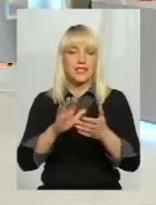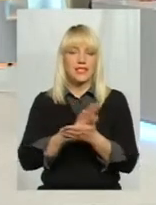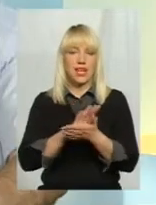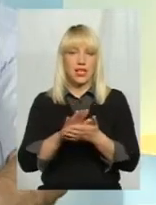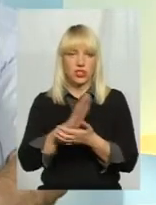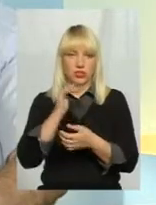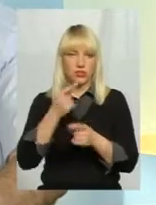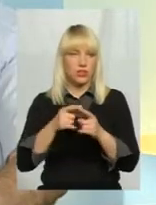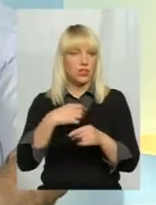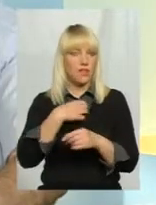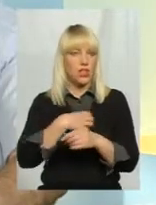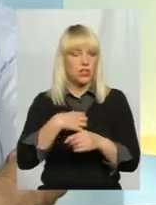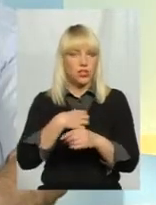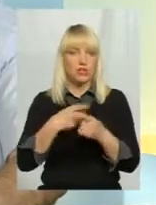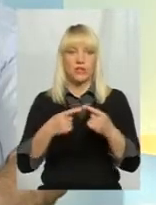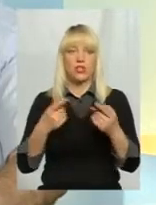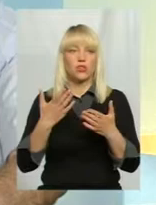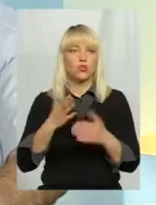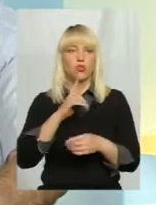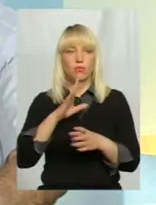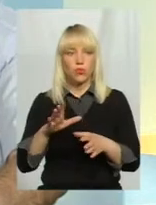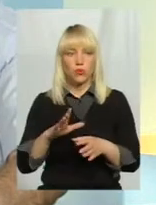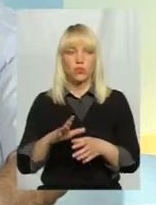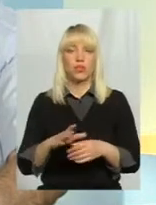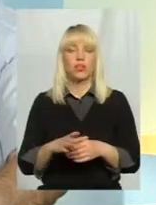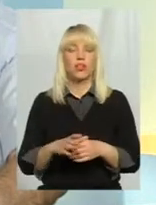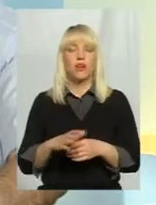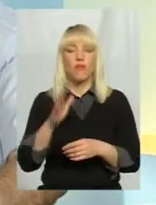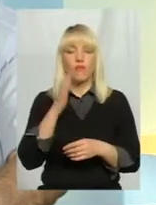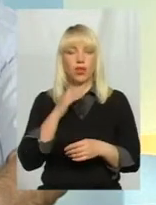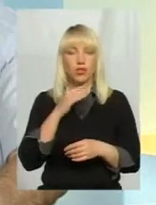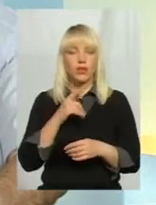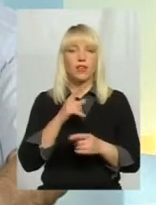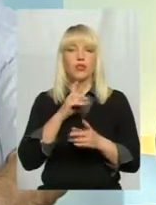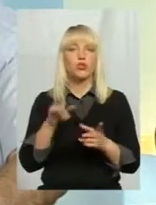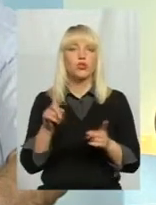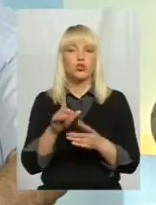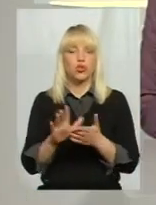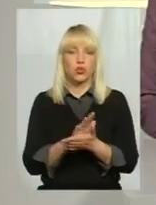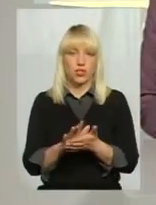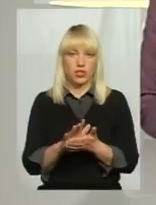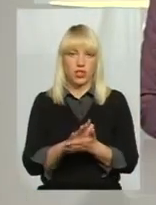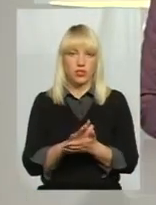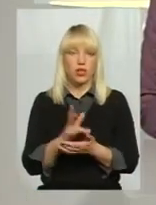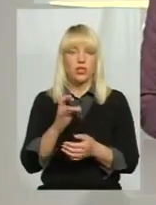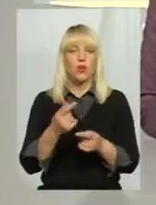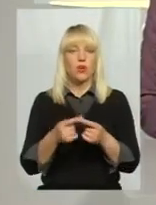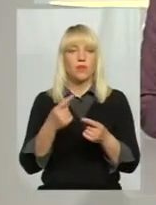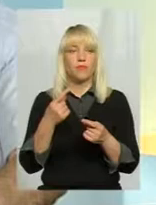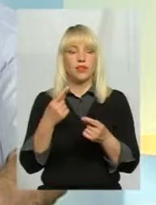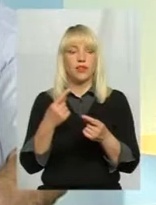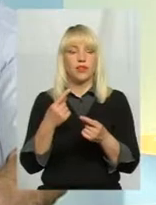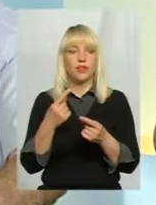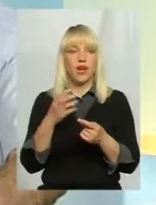тому що, якщо не буде води, не буде щось знезаражувати. Але, то це я якраз кінчив хвалити.